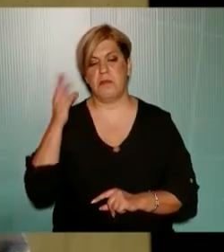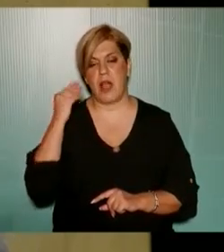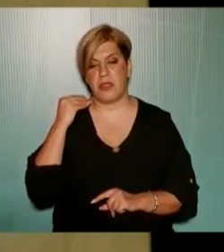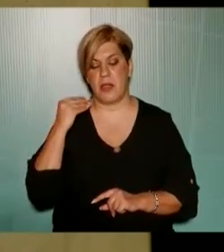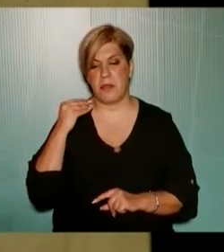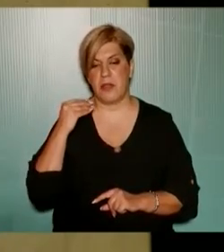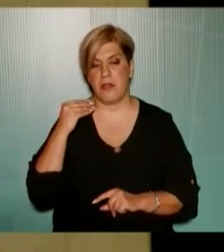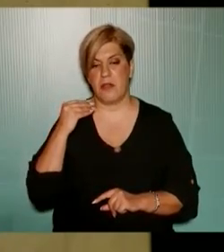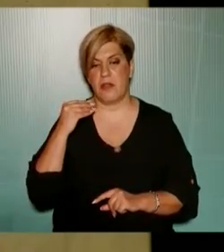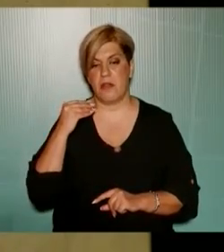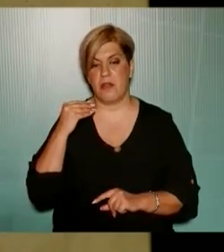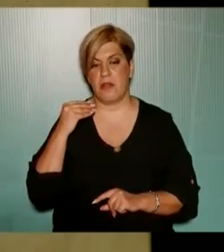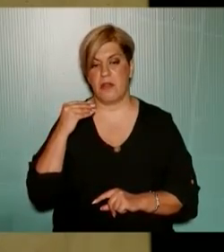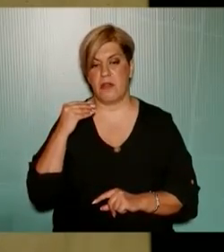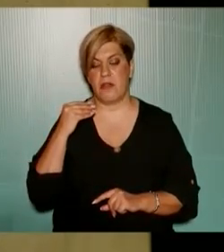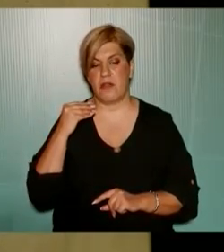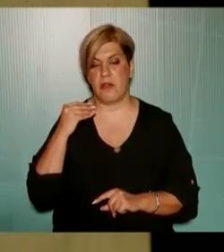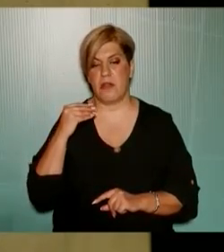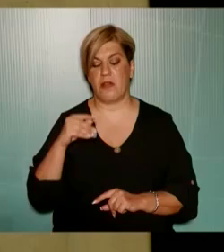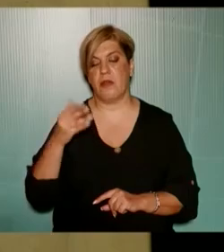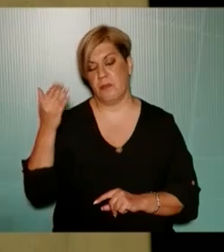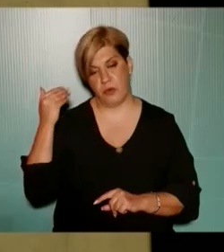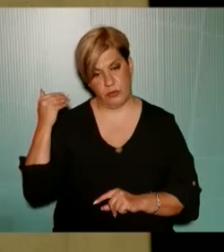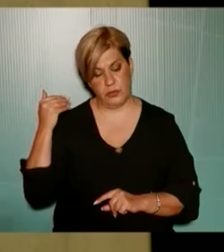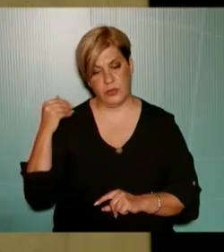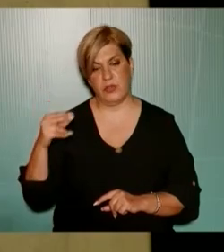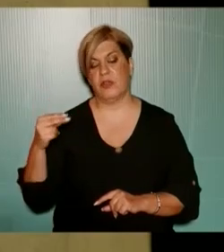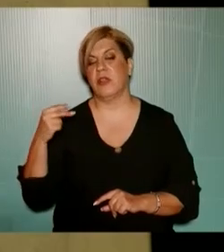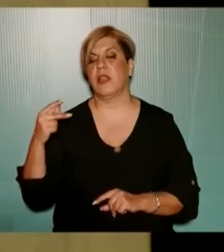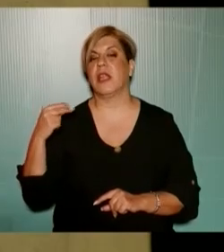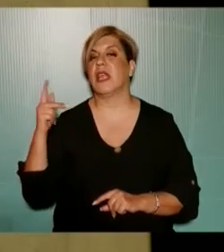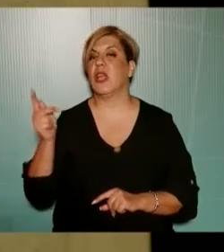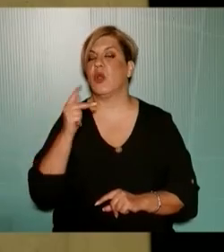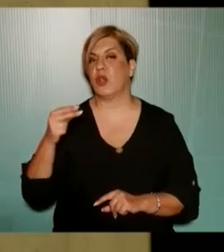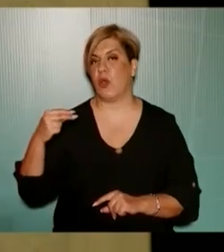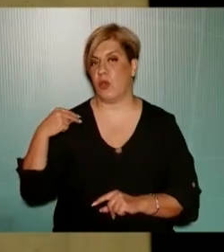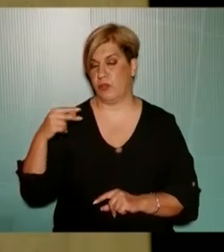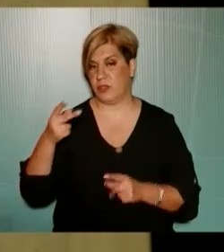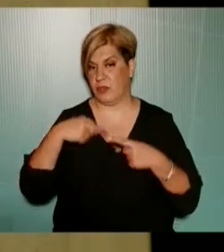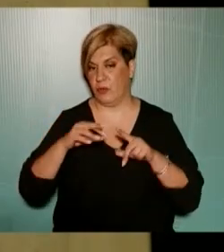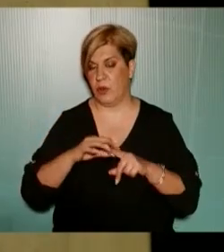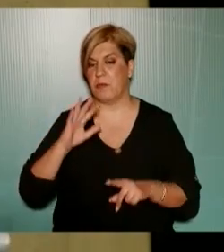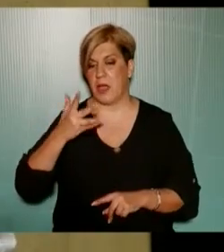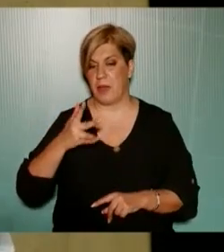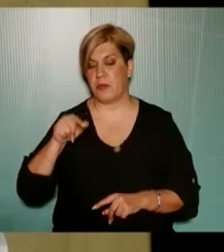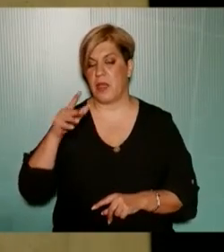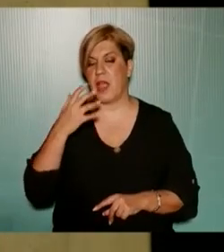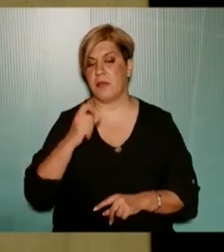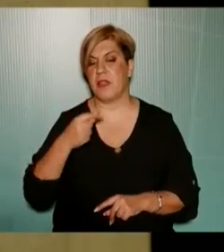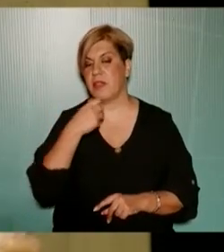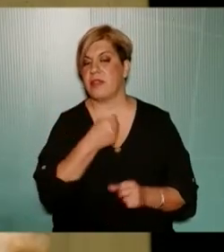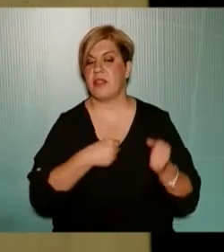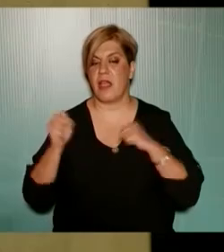λοιπόν ότι σε ένα πρόσφατο Κοινοτικό Συμβούλιο στην Πέμπτη Κοινότητα υπήρξε μια πολύ έντονη